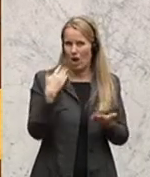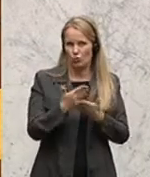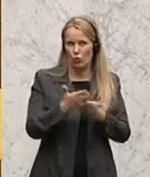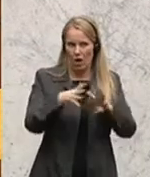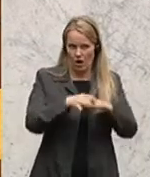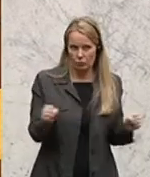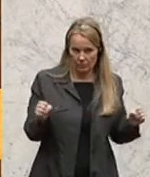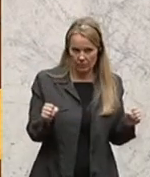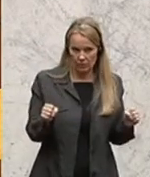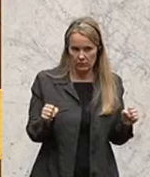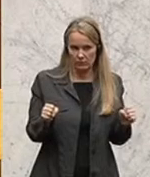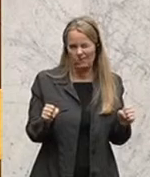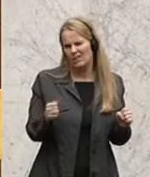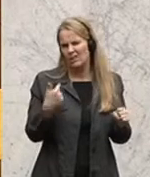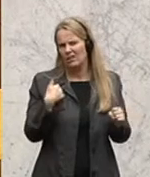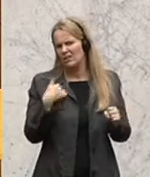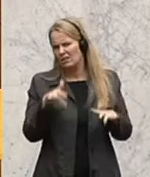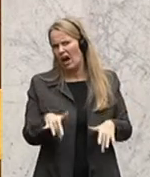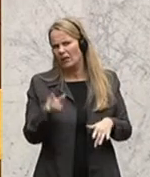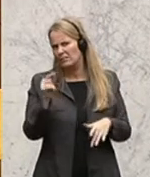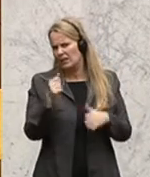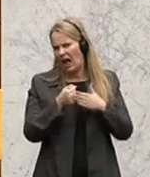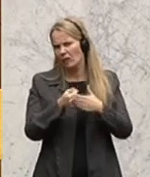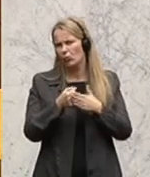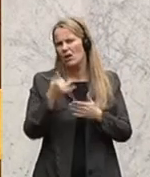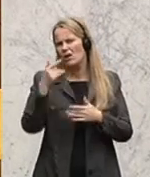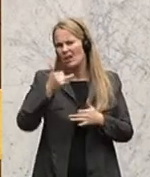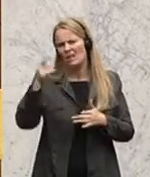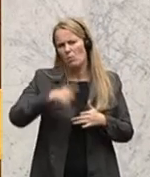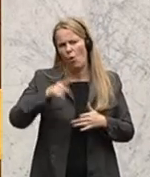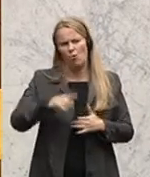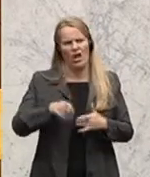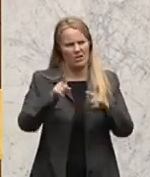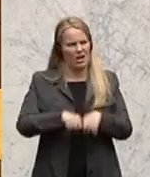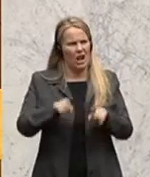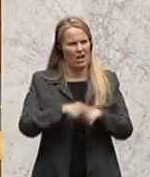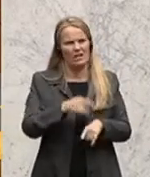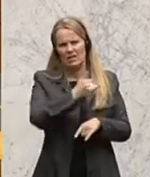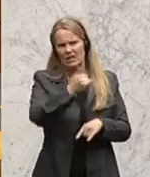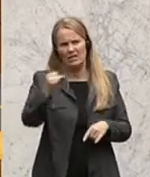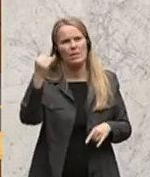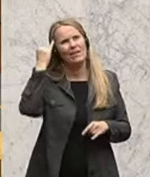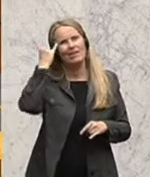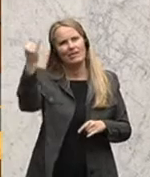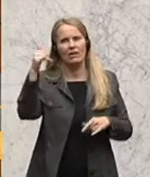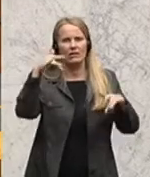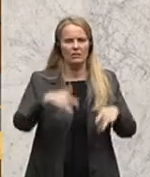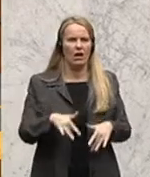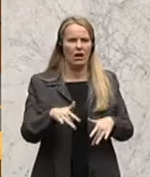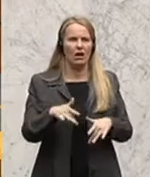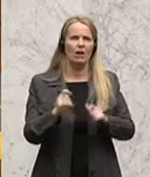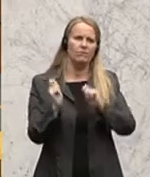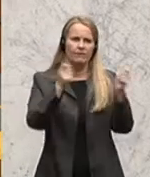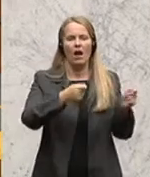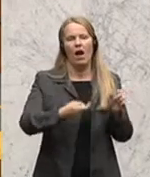Und man hat fast den Eindruck hier, grüßt monatlich das Murmeltier. Irgendjemand hat wieder die Idee, das dementsprechend